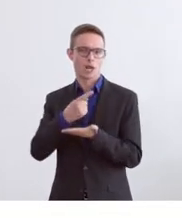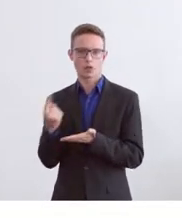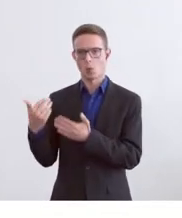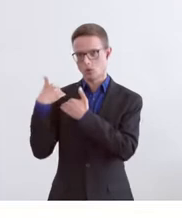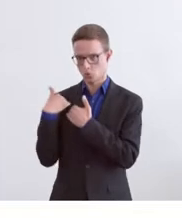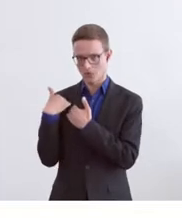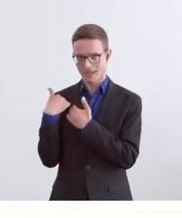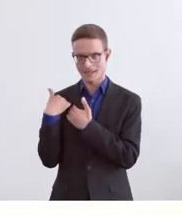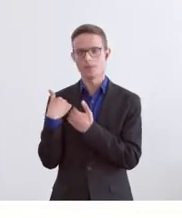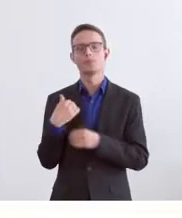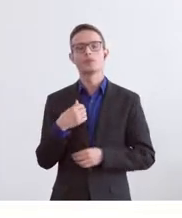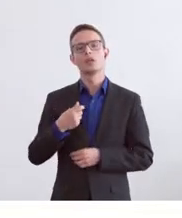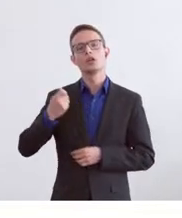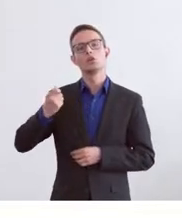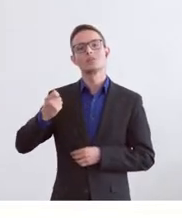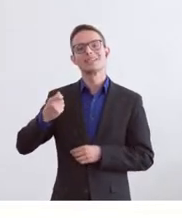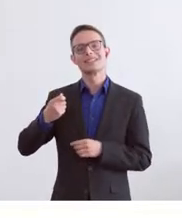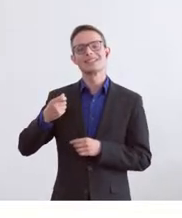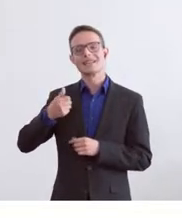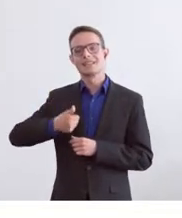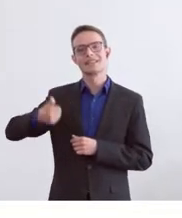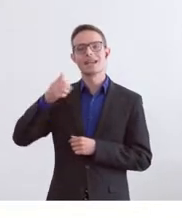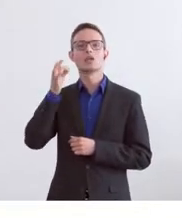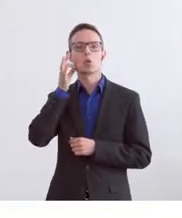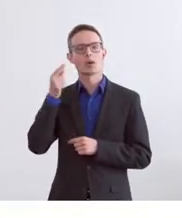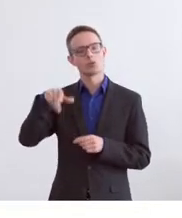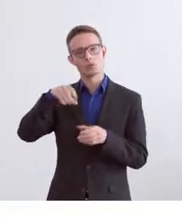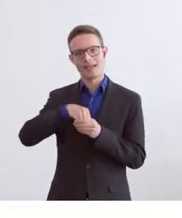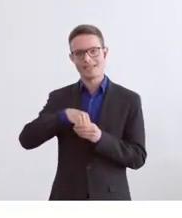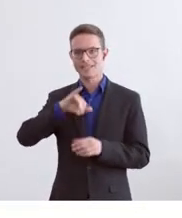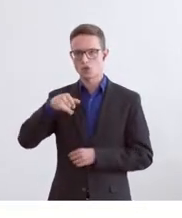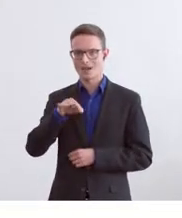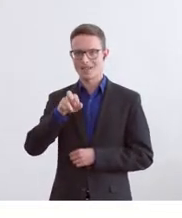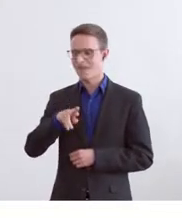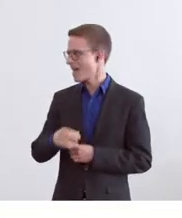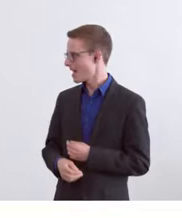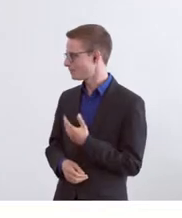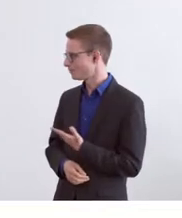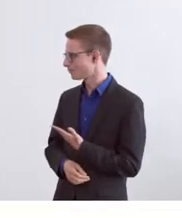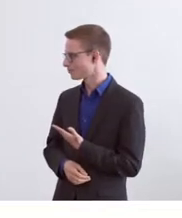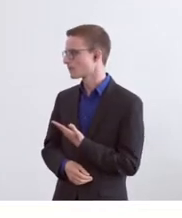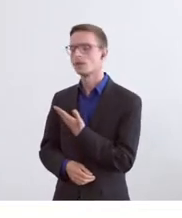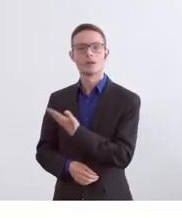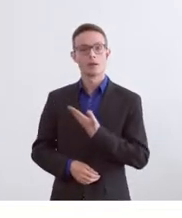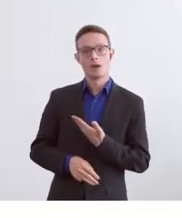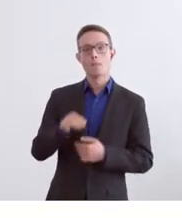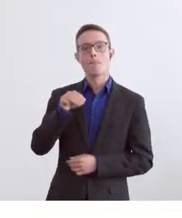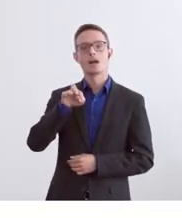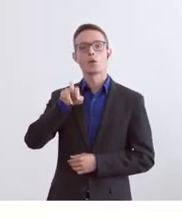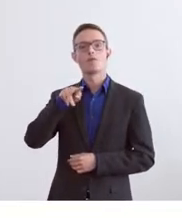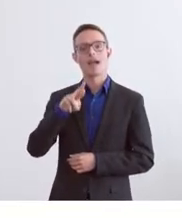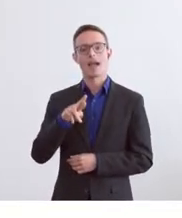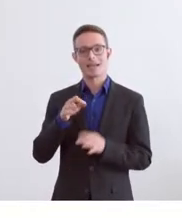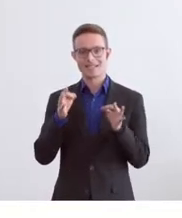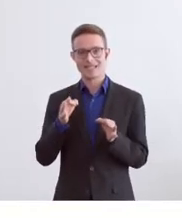Justizdirektorin für Inneres Jacqueline Fehr, der Sicherheitsdirektor Mario Fehr, der auch noch eine Klärung